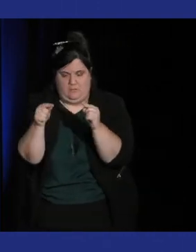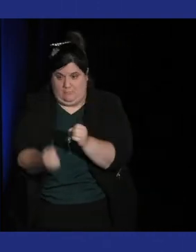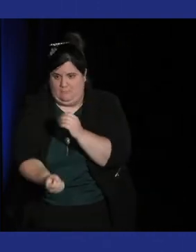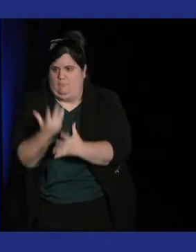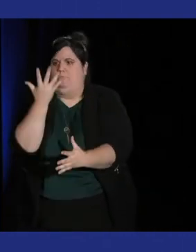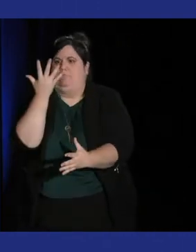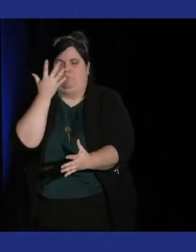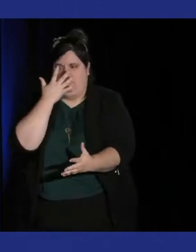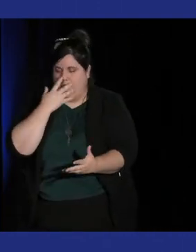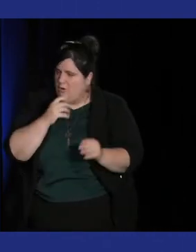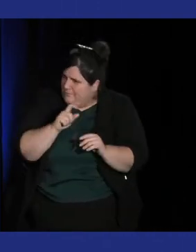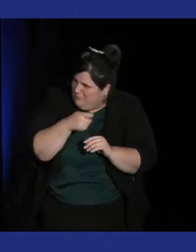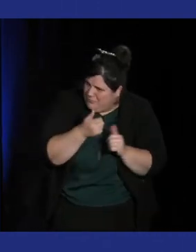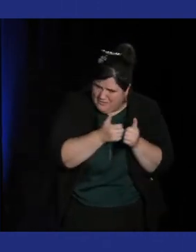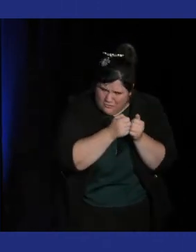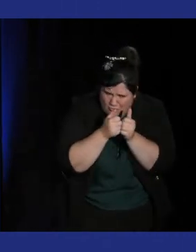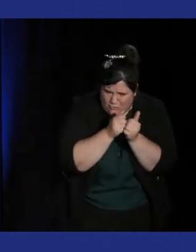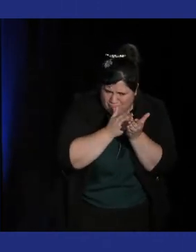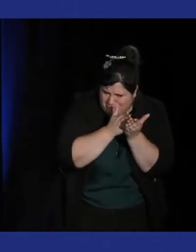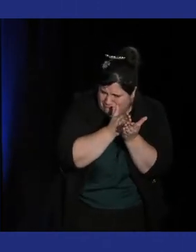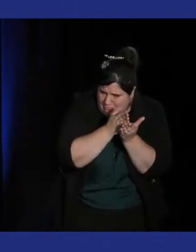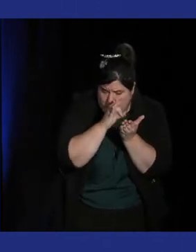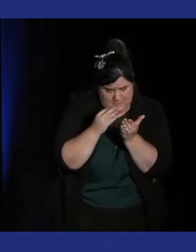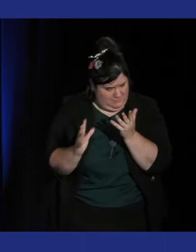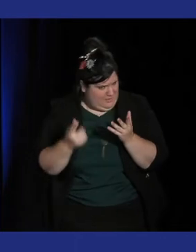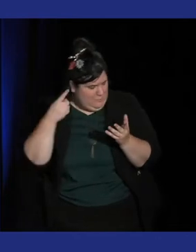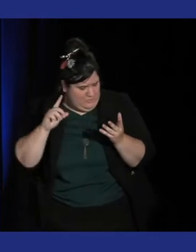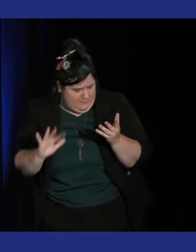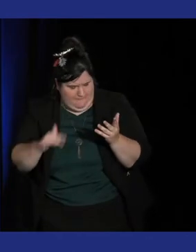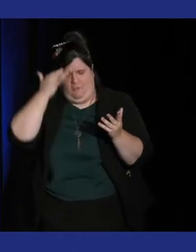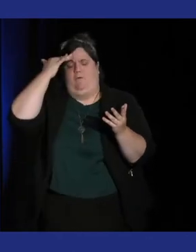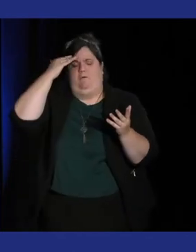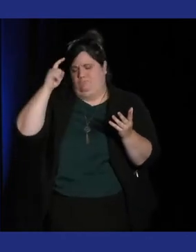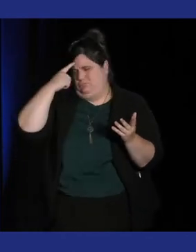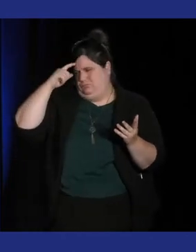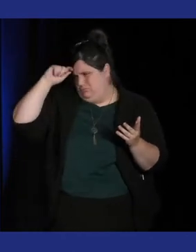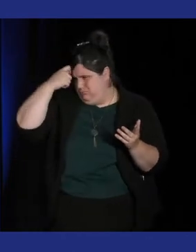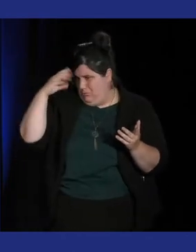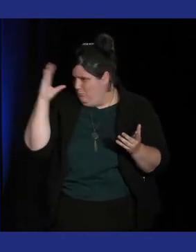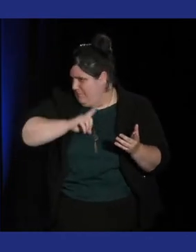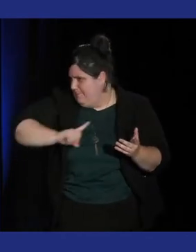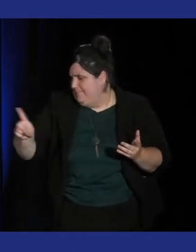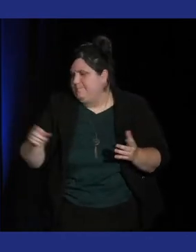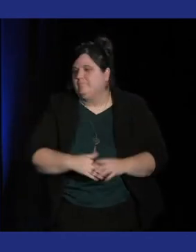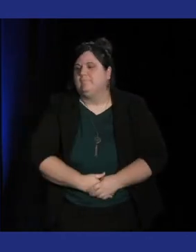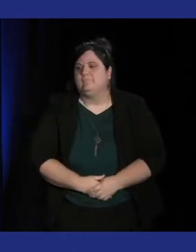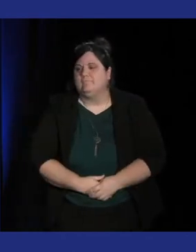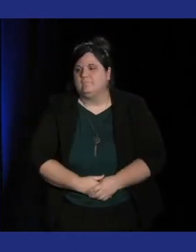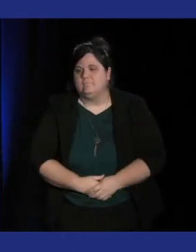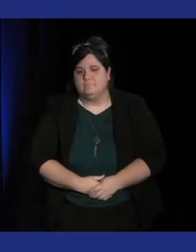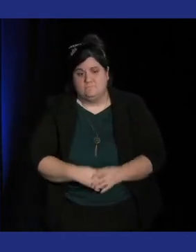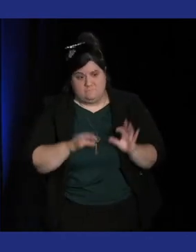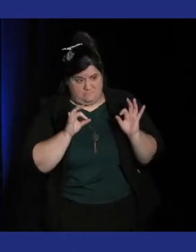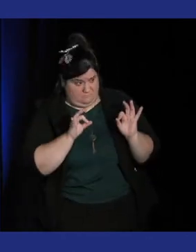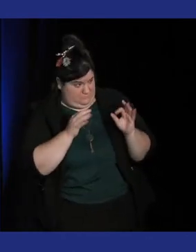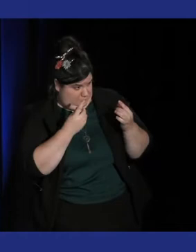en dehors du jeu lui-même que du coup tout de suite ça marque les esprits, ça marque les joueurs. Et justement du coup la musique est